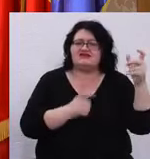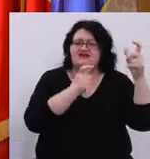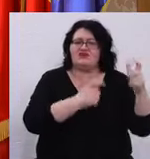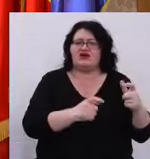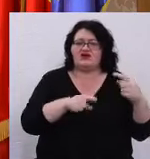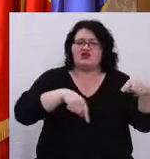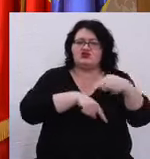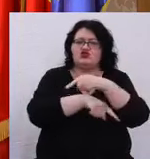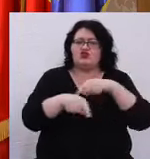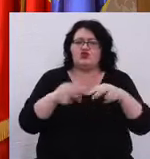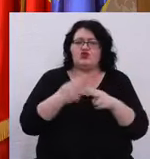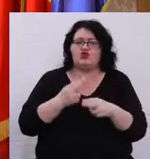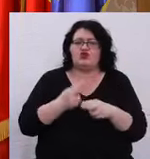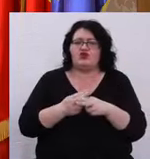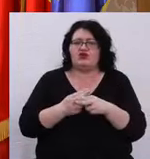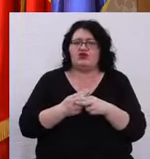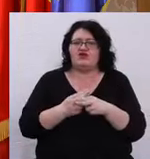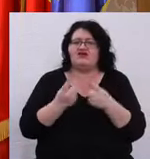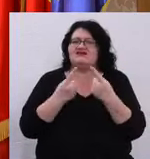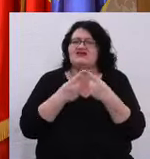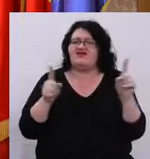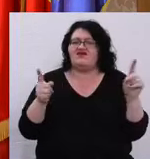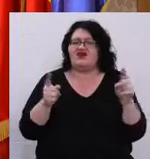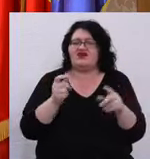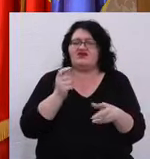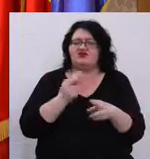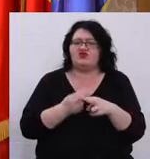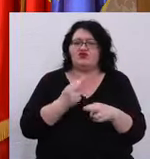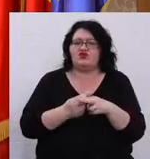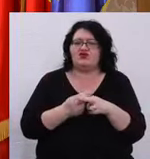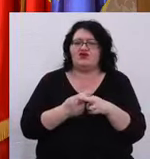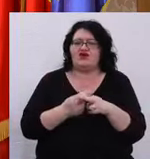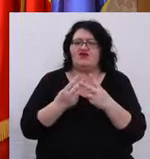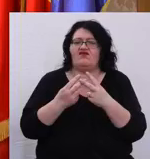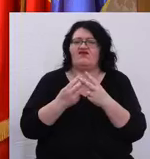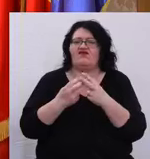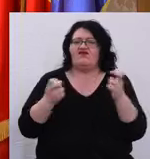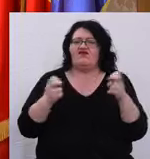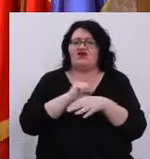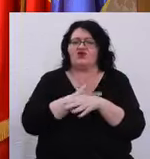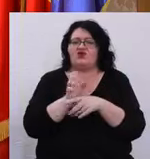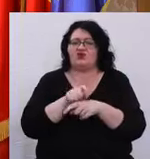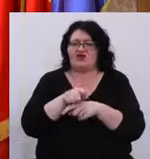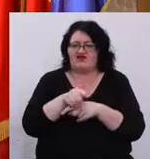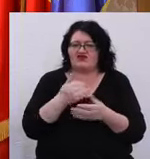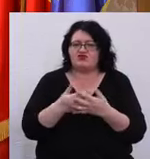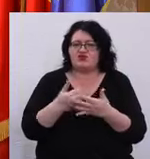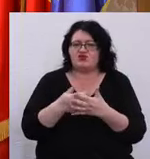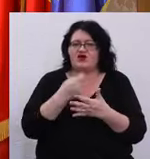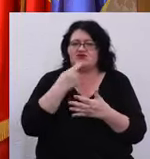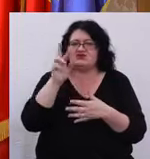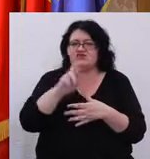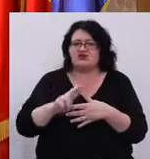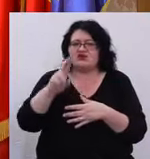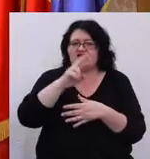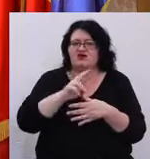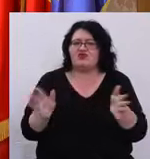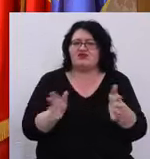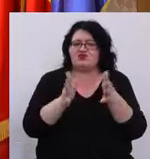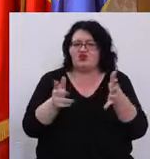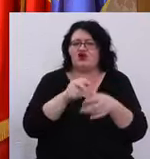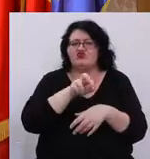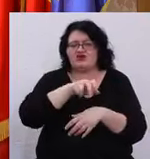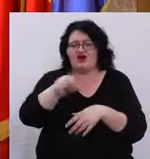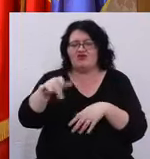Circuitul acestor pacienți este diferit de celor pacienților obișnuiți. De aceea, repet, îndemnul de